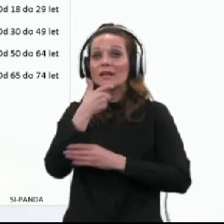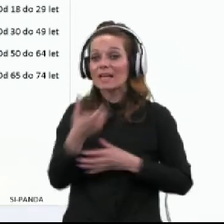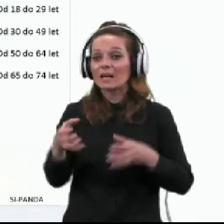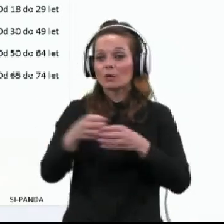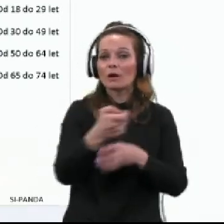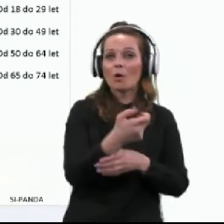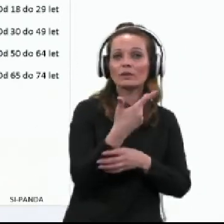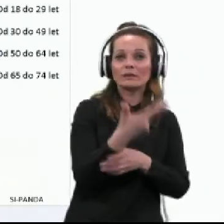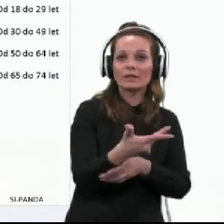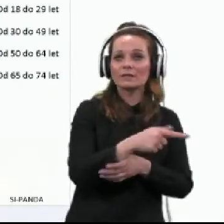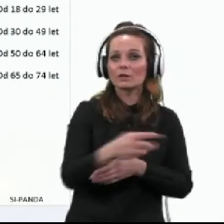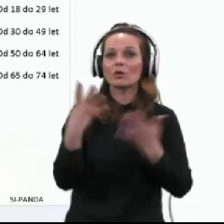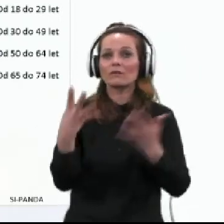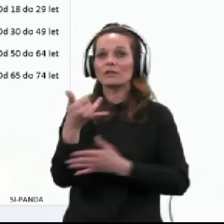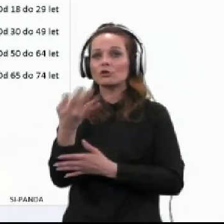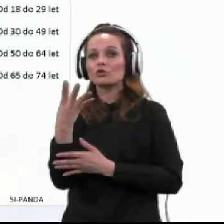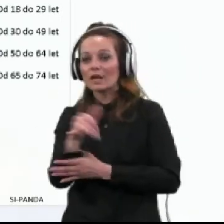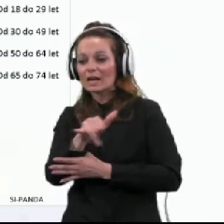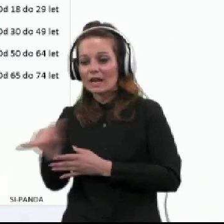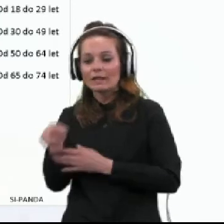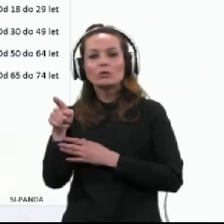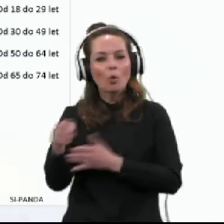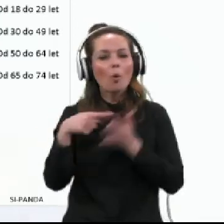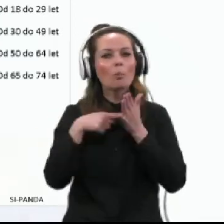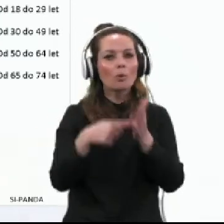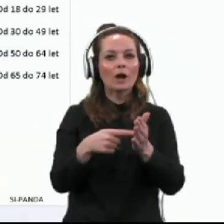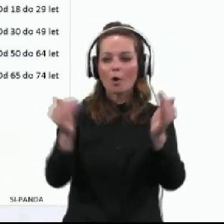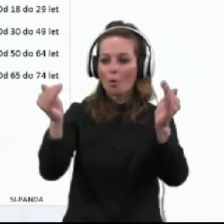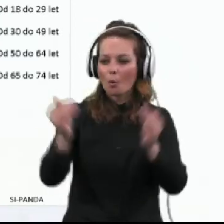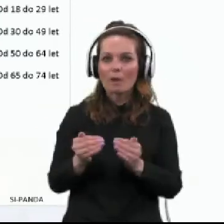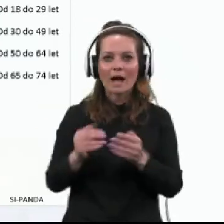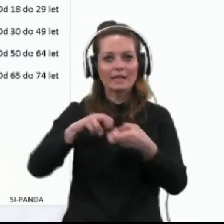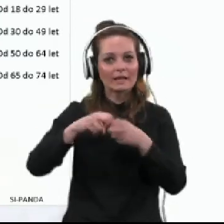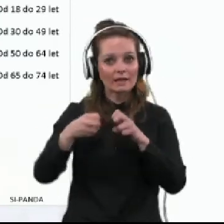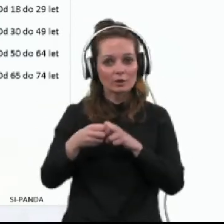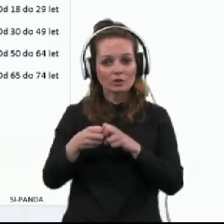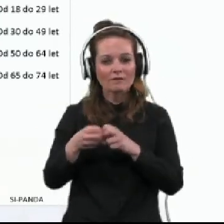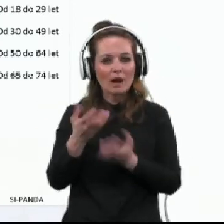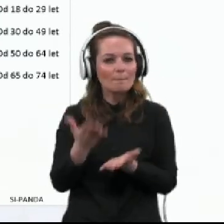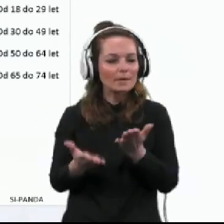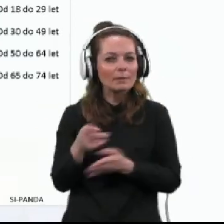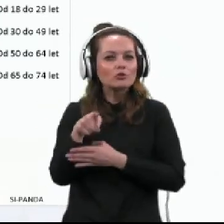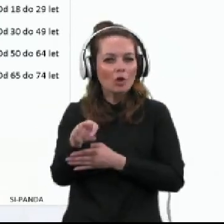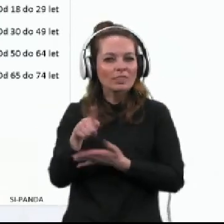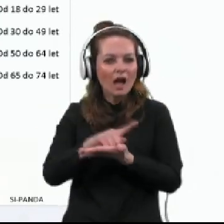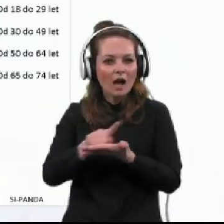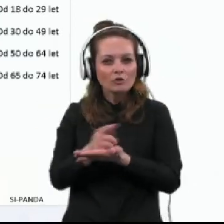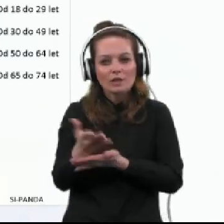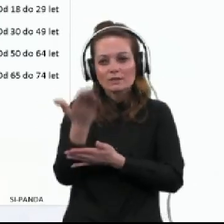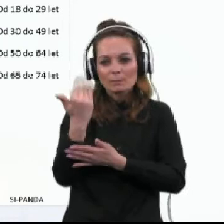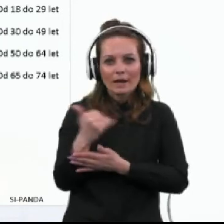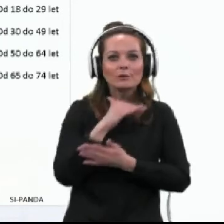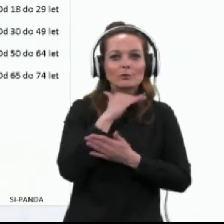od 30 do 49 let pa nakazuje upadanje težav takrat, približno takrat, ko so šli